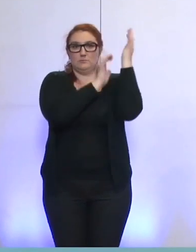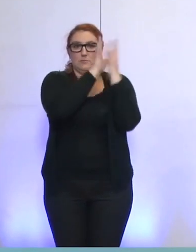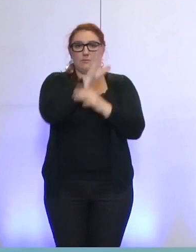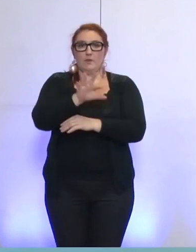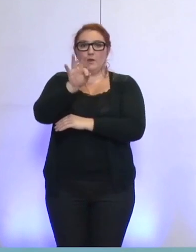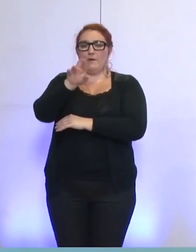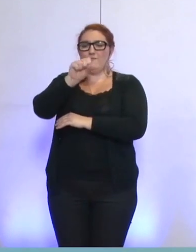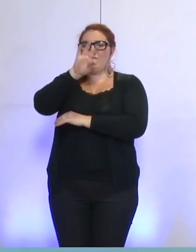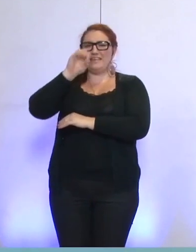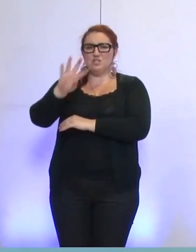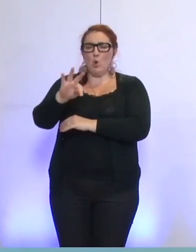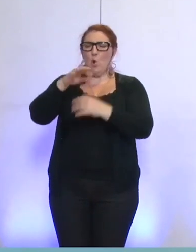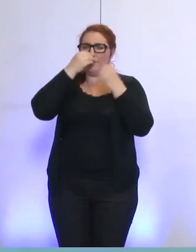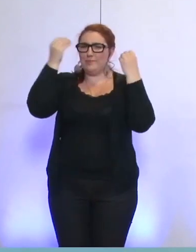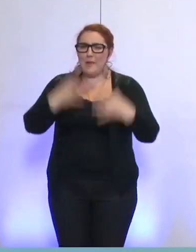Merci.